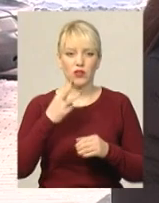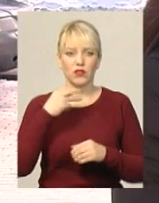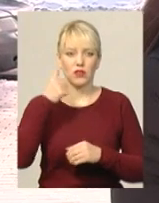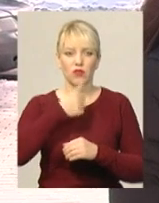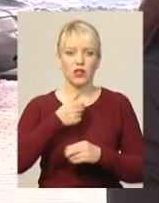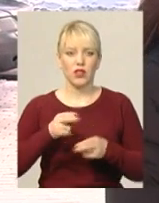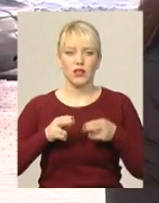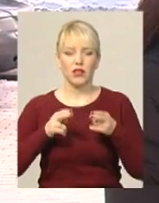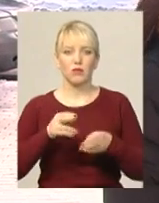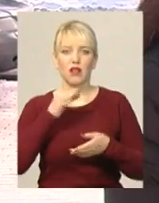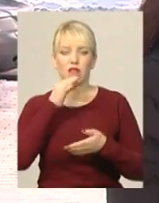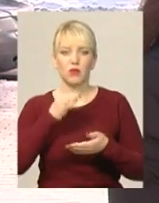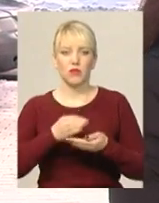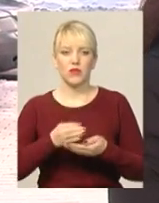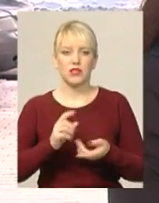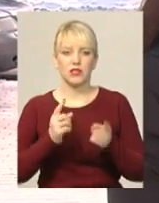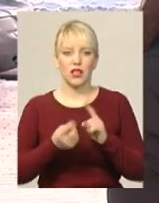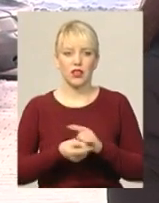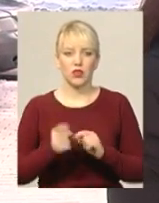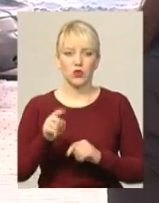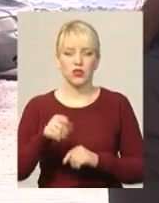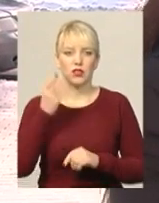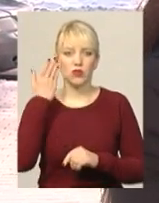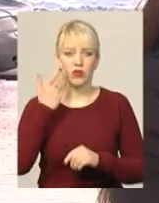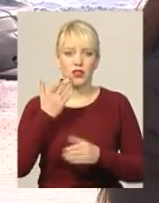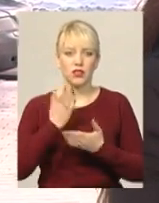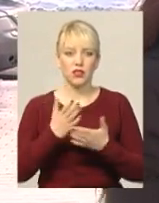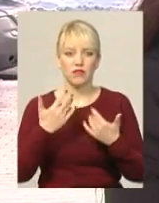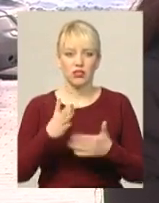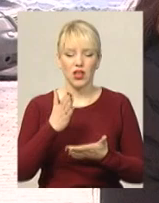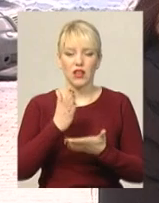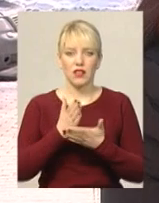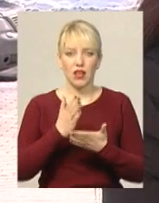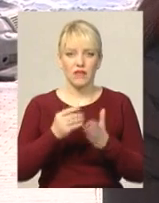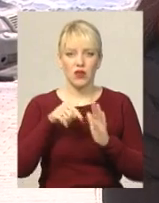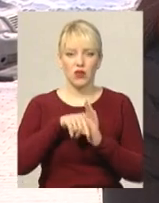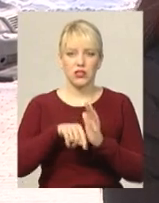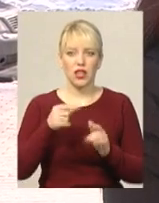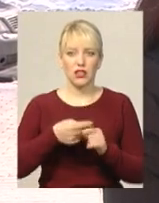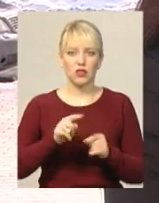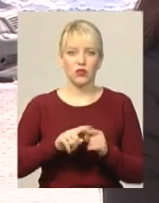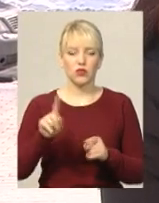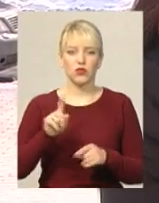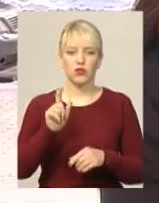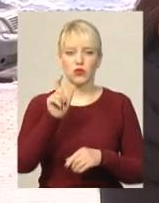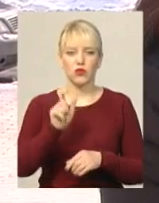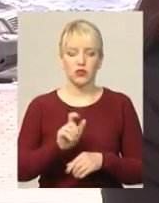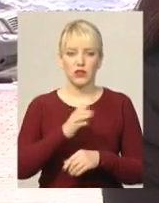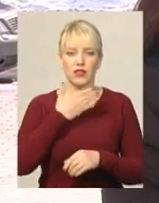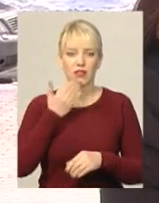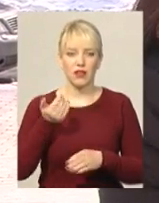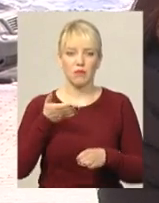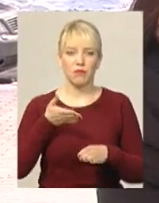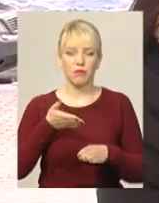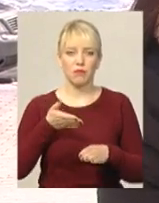відповідальність настає тоді, коли вже є явні ознаки того, що особа не прибула